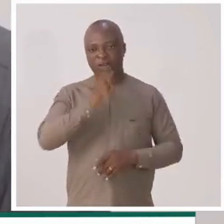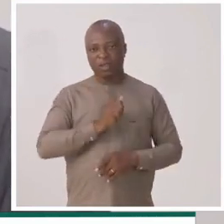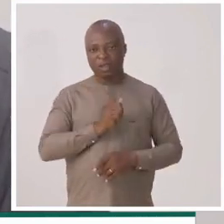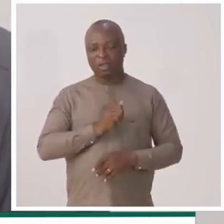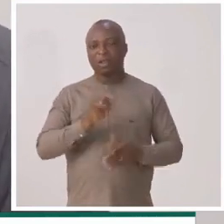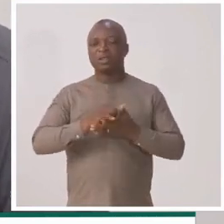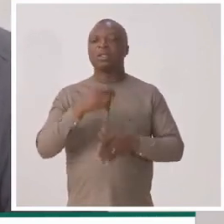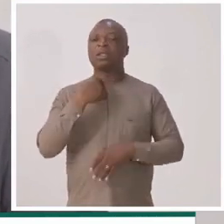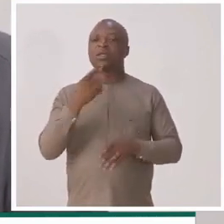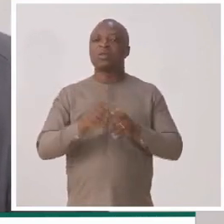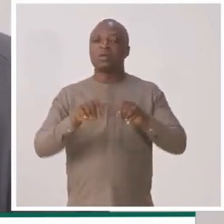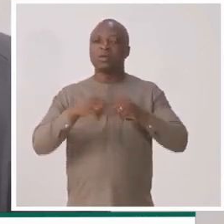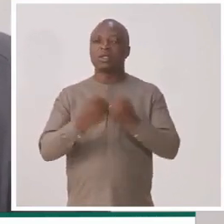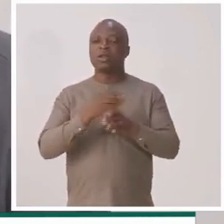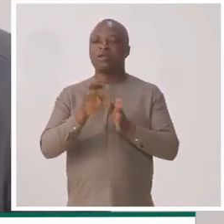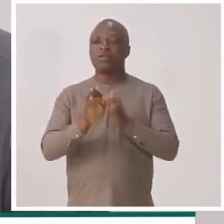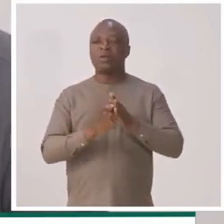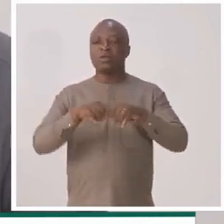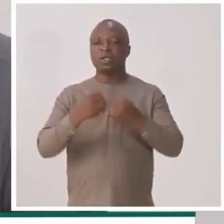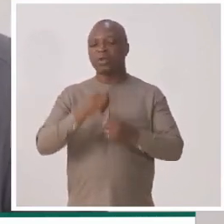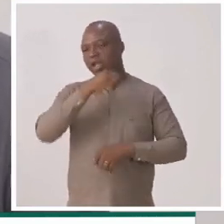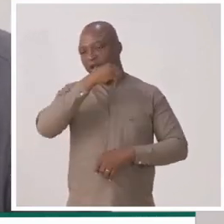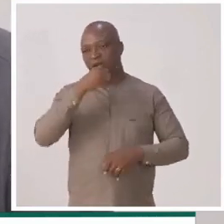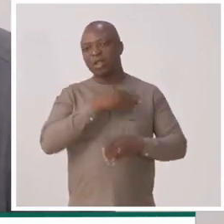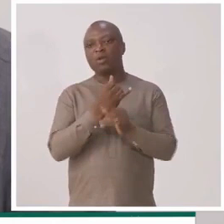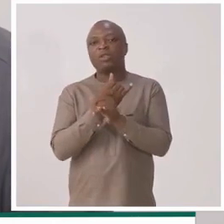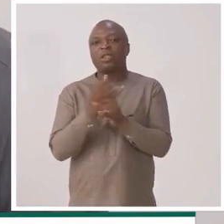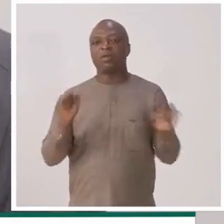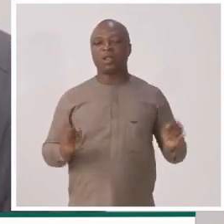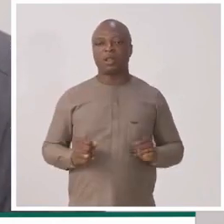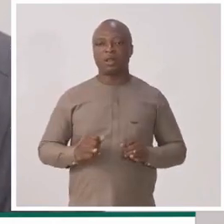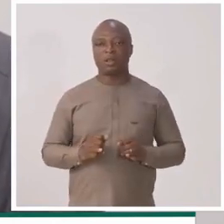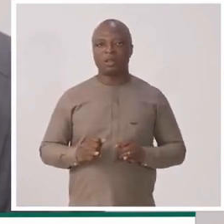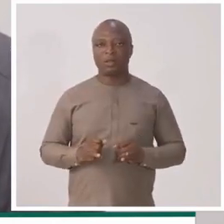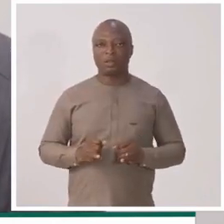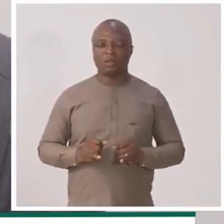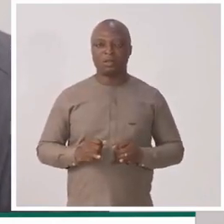privés. Et s'adresse également aux secteurs informés, aux secteurs agricoles et aux indépendants.